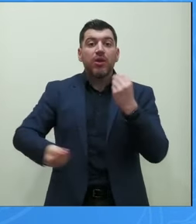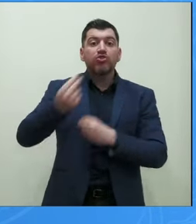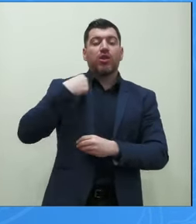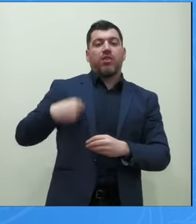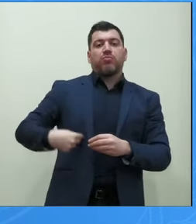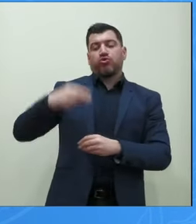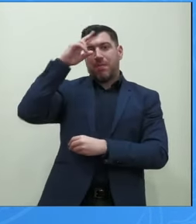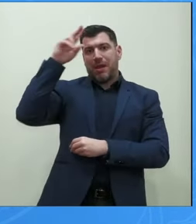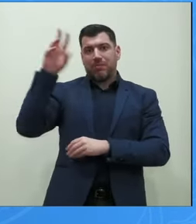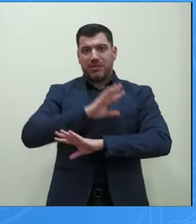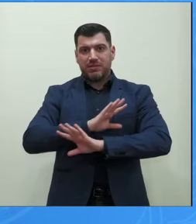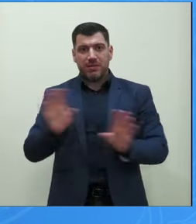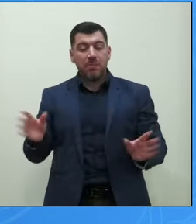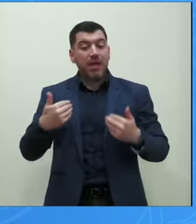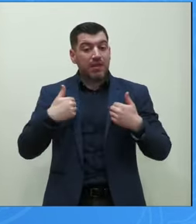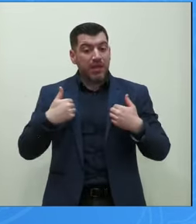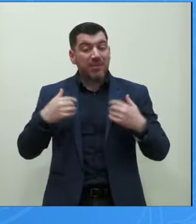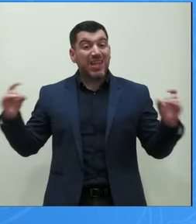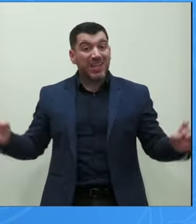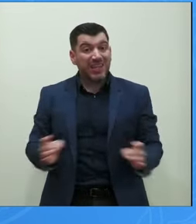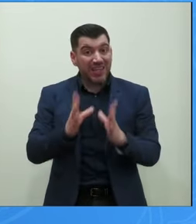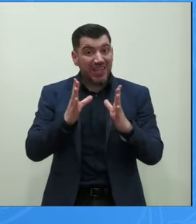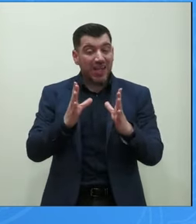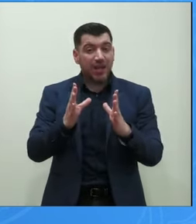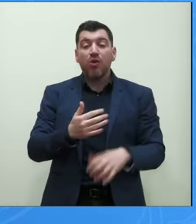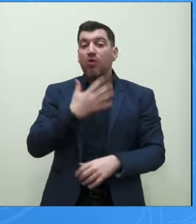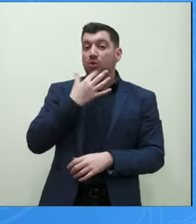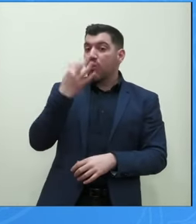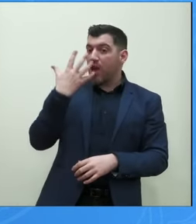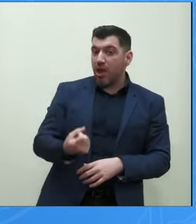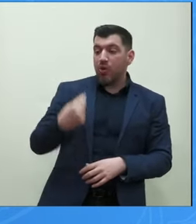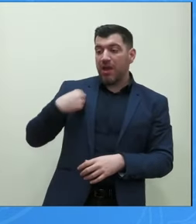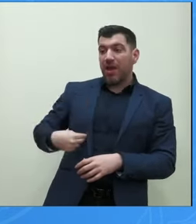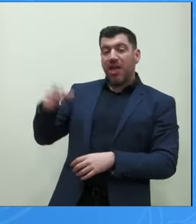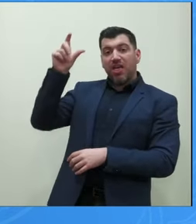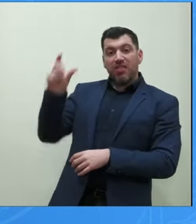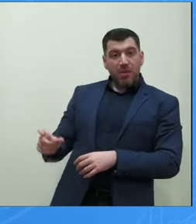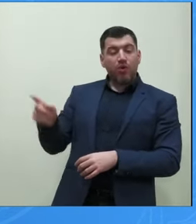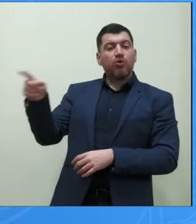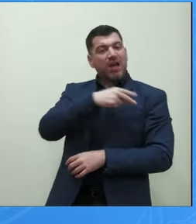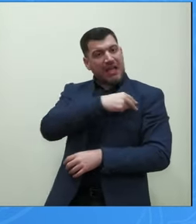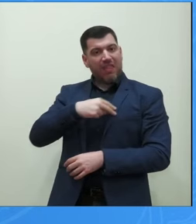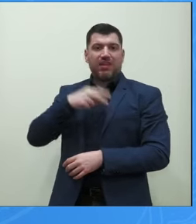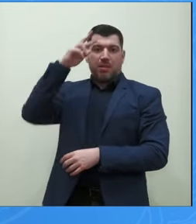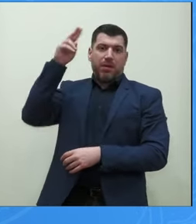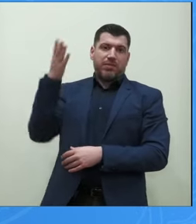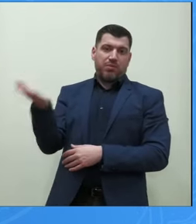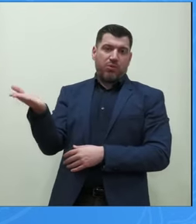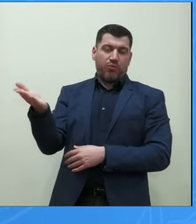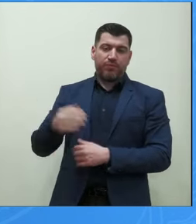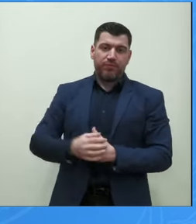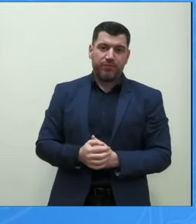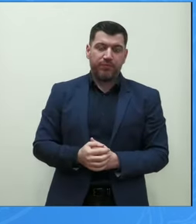ιδρύματα και που έχουμε και την τύχη κυριολεκτό να έχουμε και δήμαρχο πανεπιστημιακό και